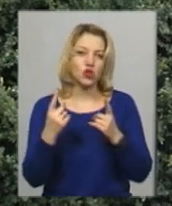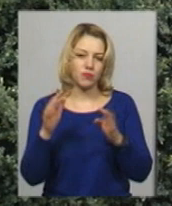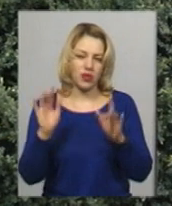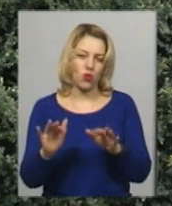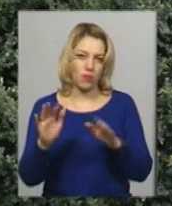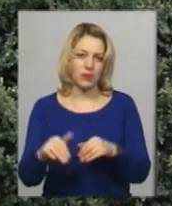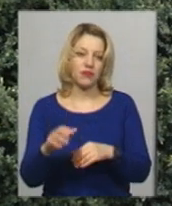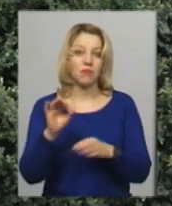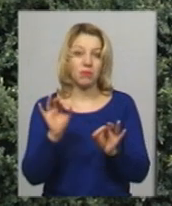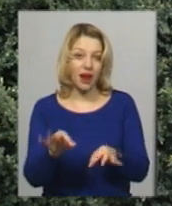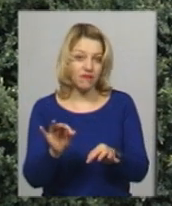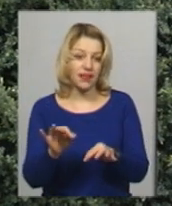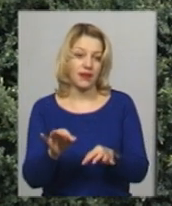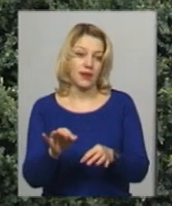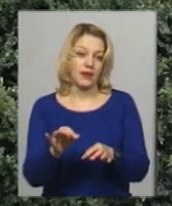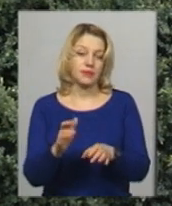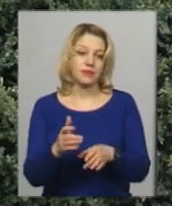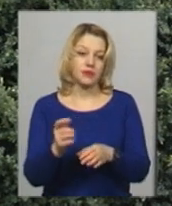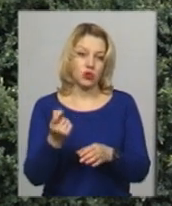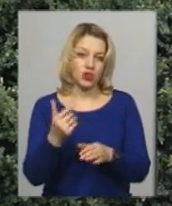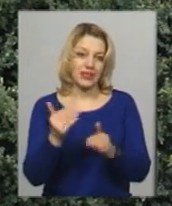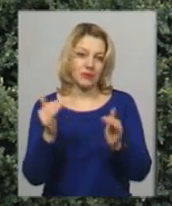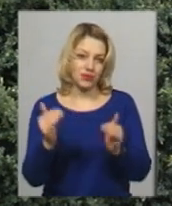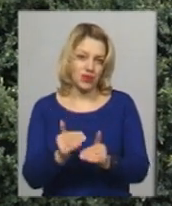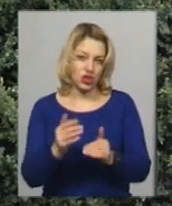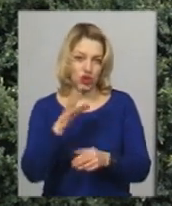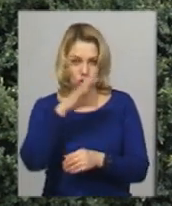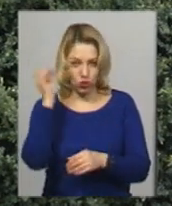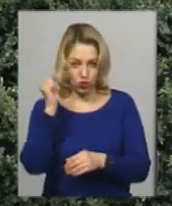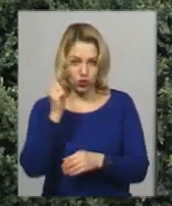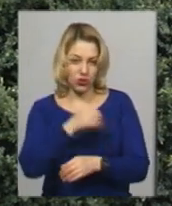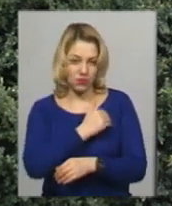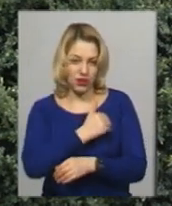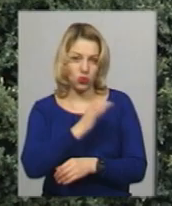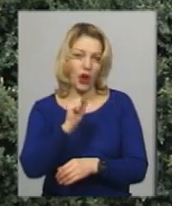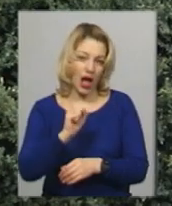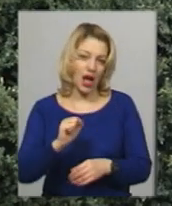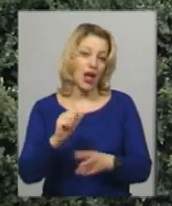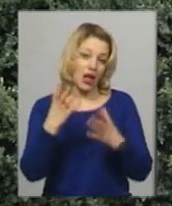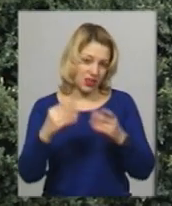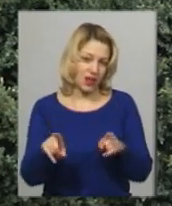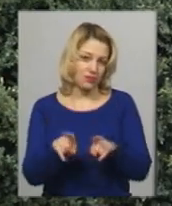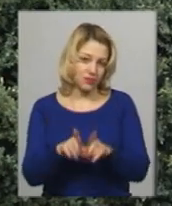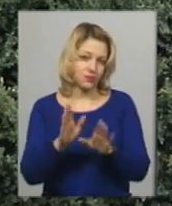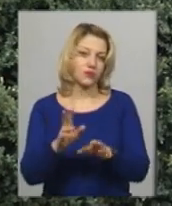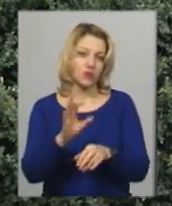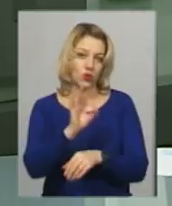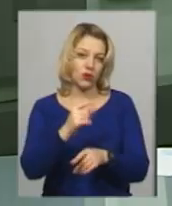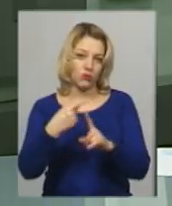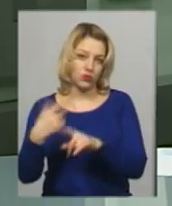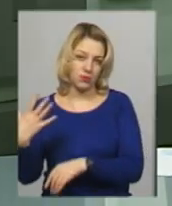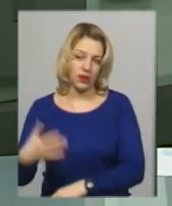де, щоправда, незначно знизиться температура нічна. А день не залишиться тих же 0, плюс 5 градусів.